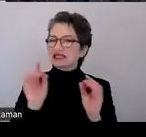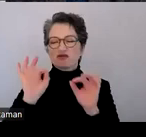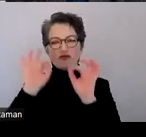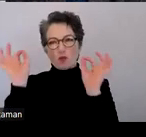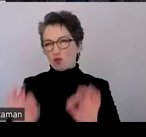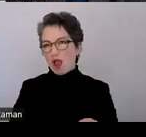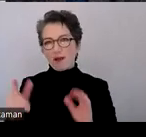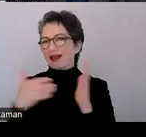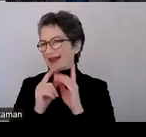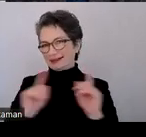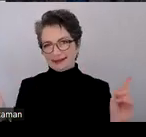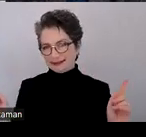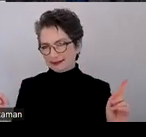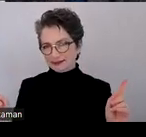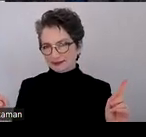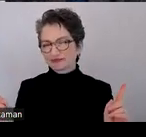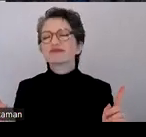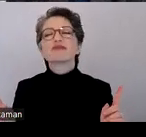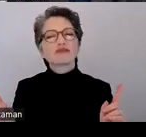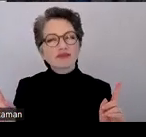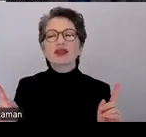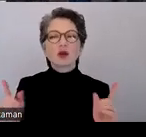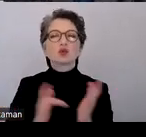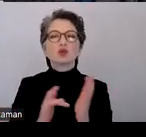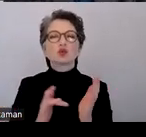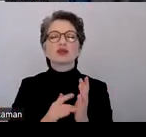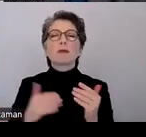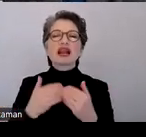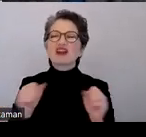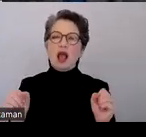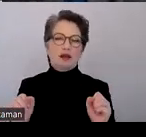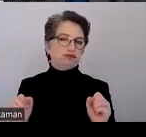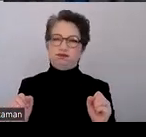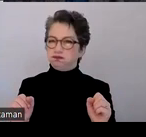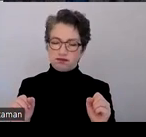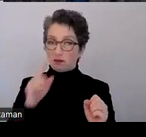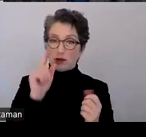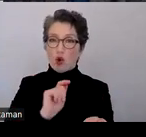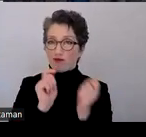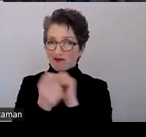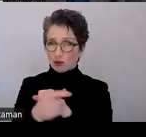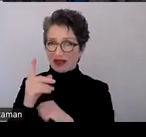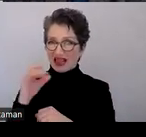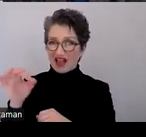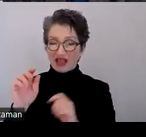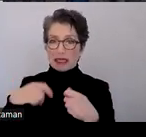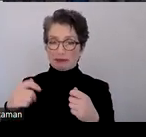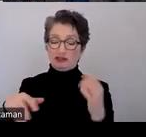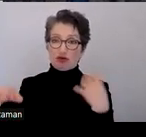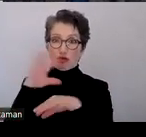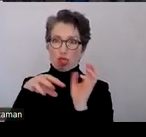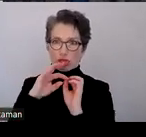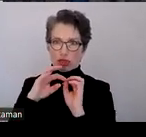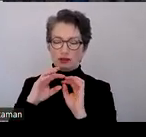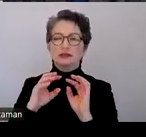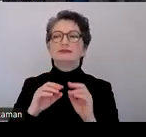nicht barrierefrei und schon gar nicht, wenn man es nach PDF konvertiert. Da kommt dann gar nichts mehr eigentlich dabei raus. Man kann dann